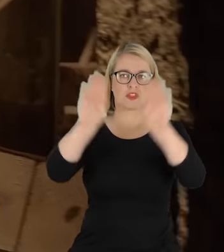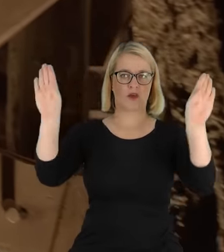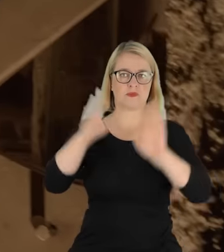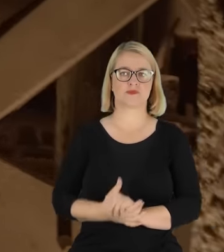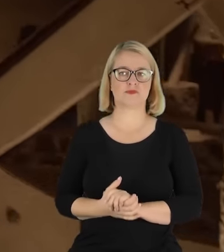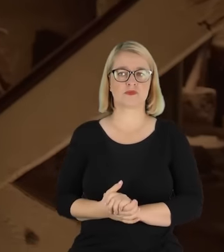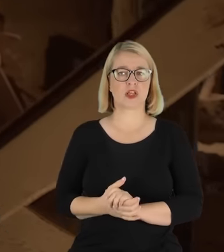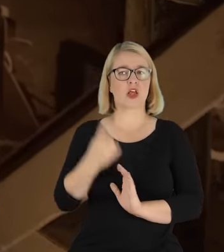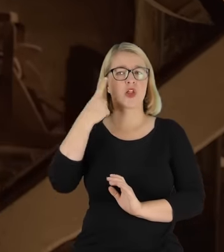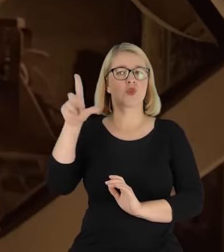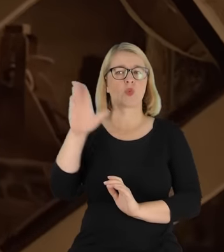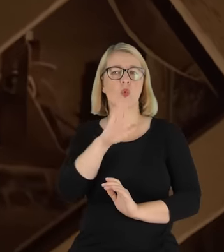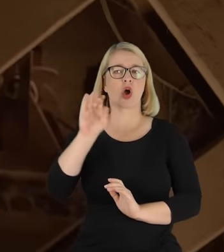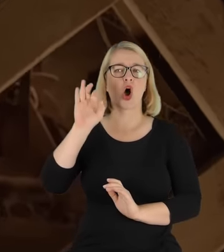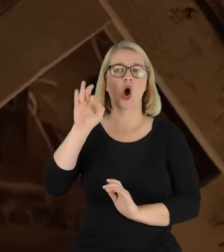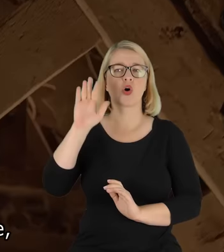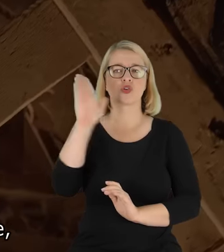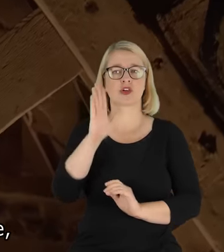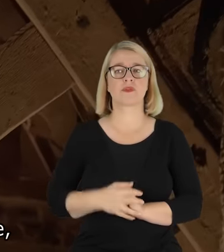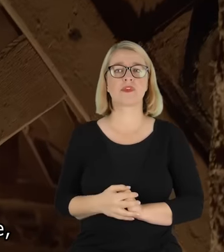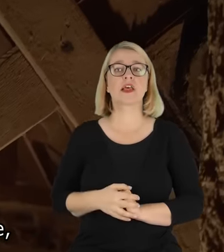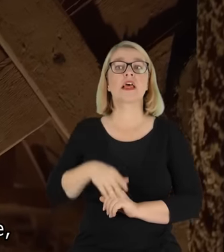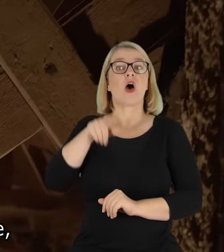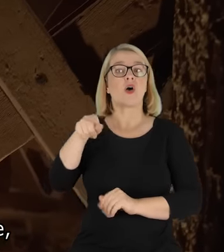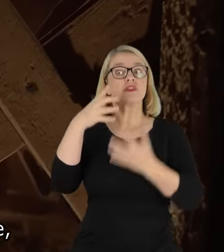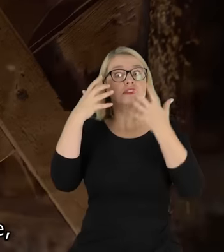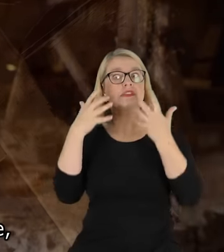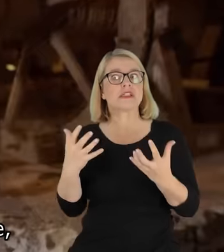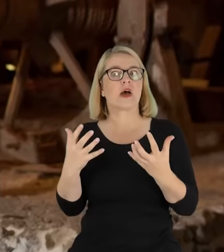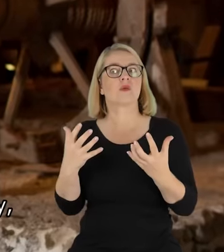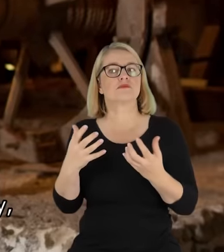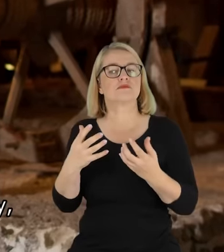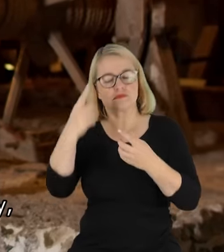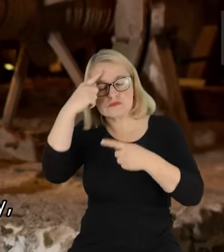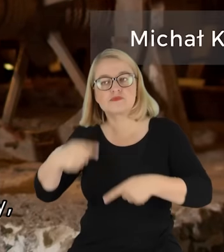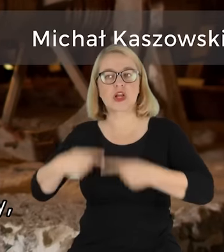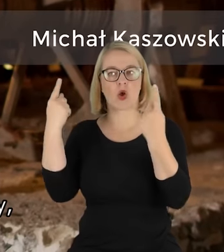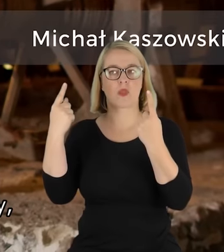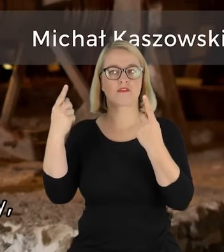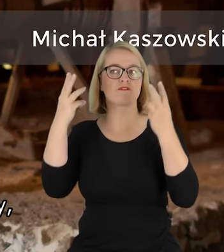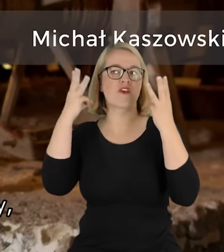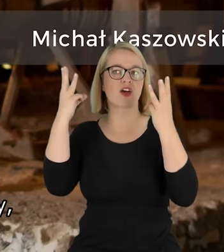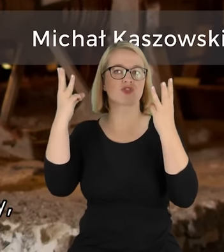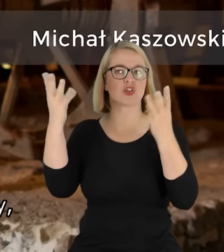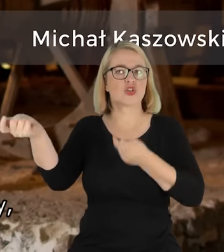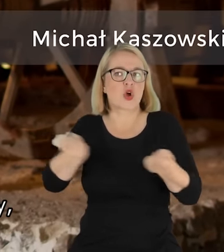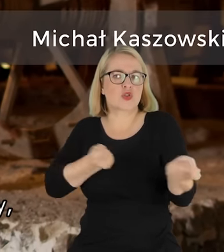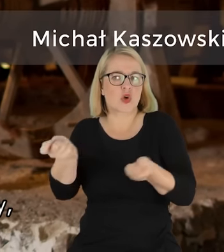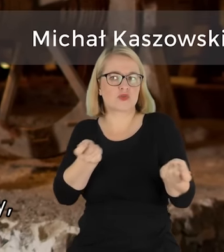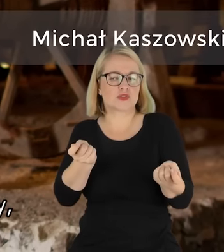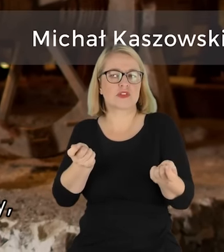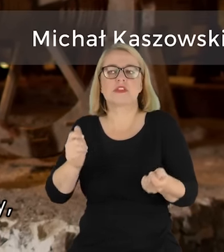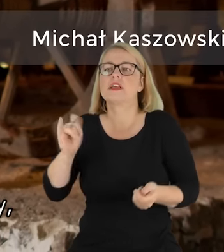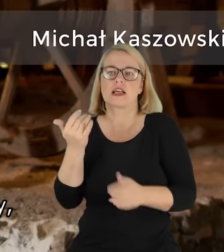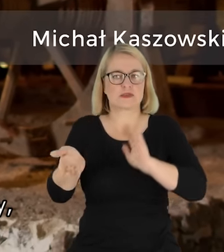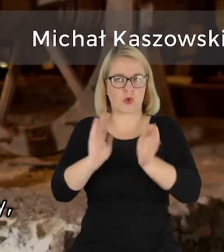jakimś cudem przekonał notabli, a wtedy rządy były bardzo trudne, przekonał ich malując ich portrety